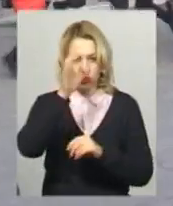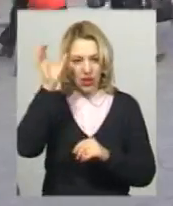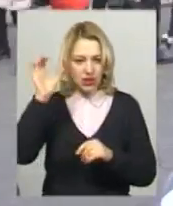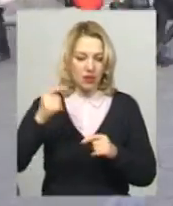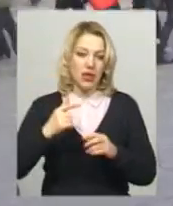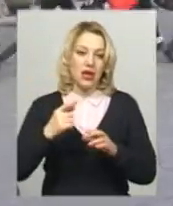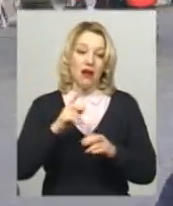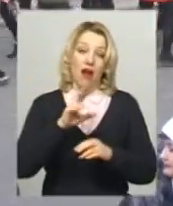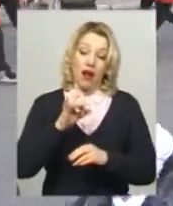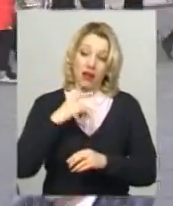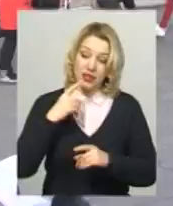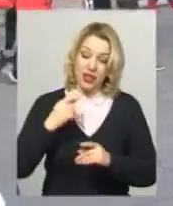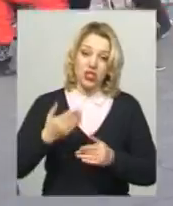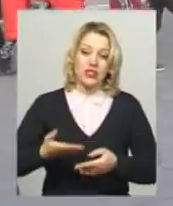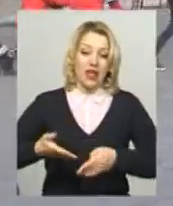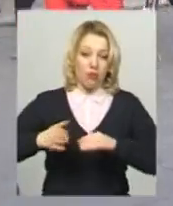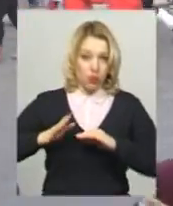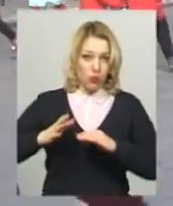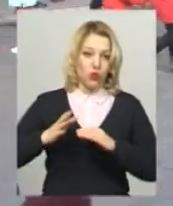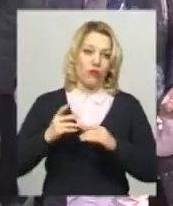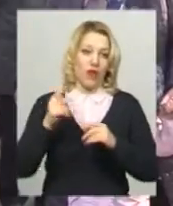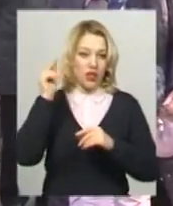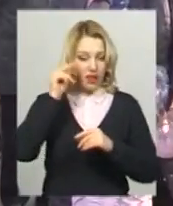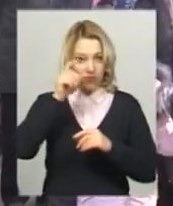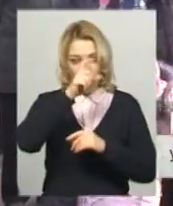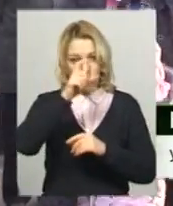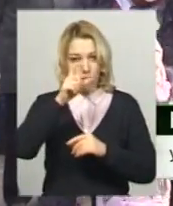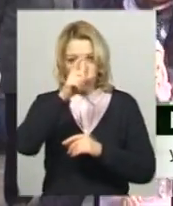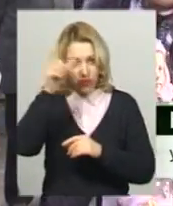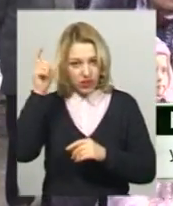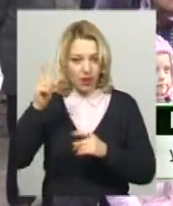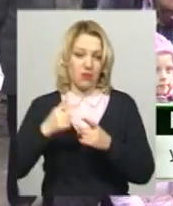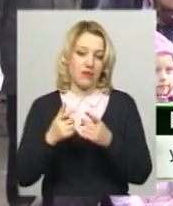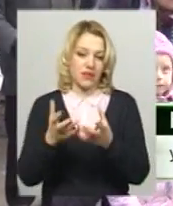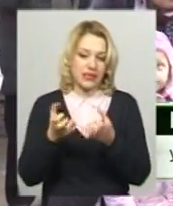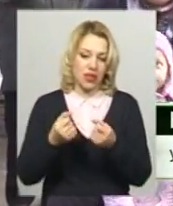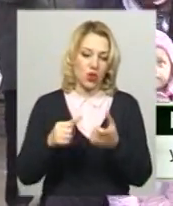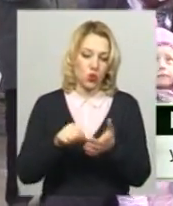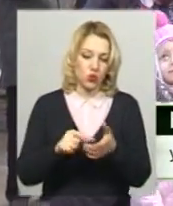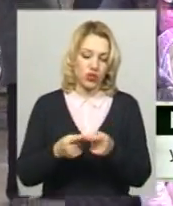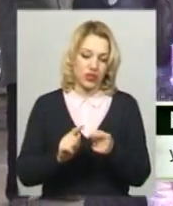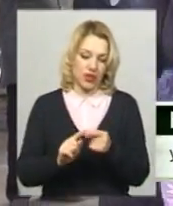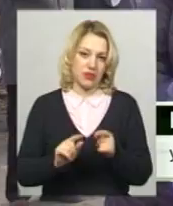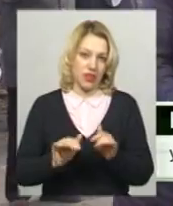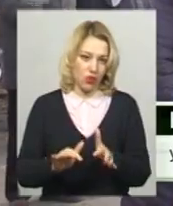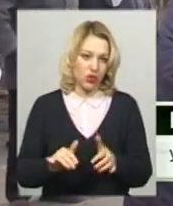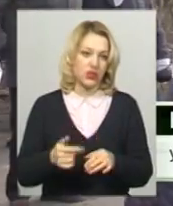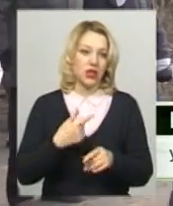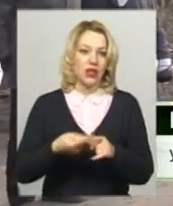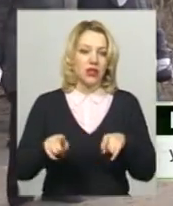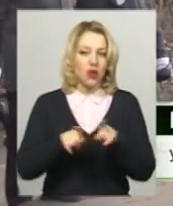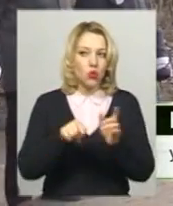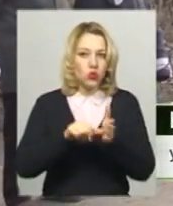запропонували від навчального закладу взяти участь у кривому танці. Така ідея громадськості, влаштувати таке надзвичайне свято,